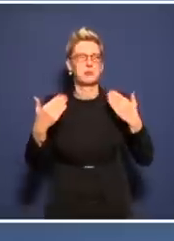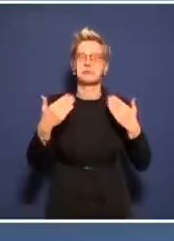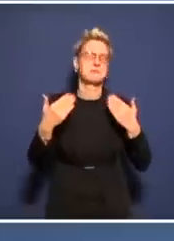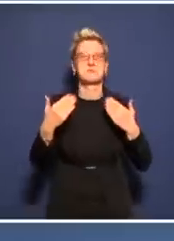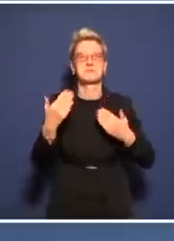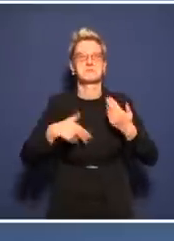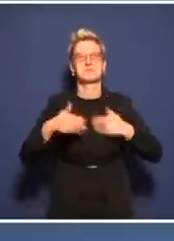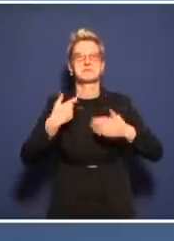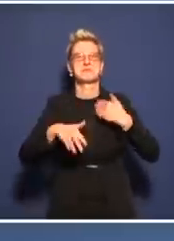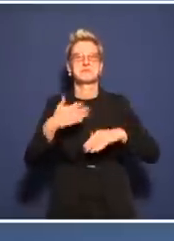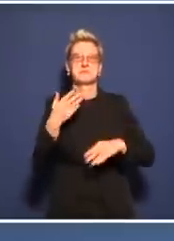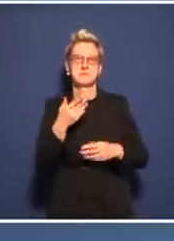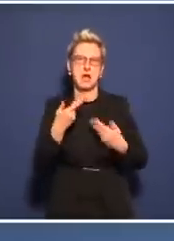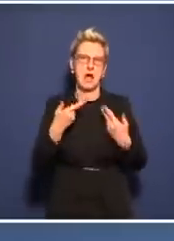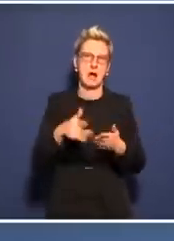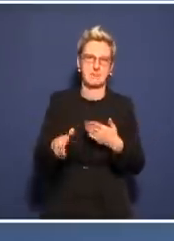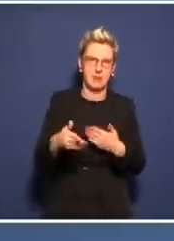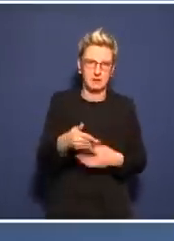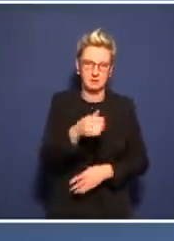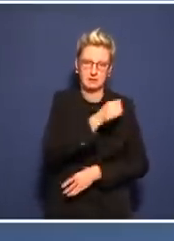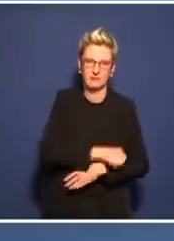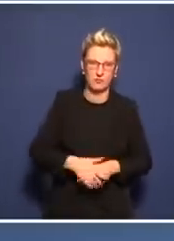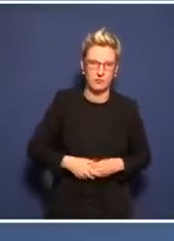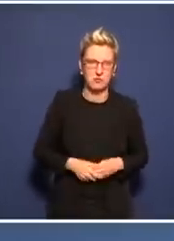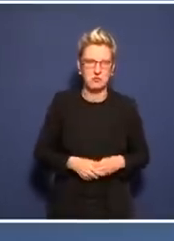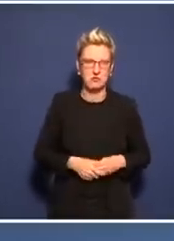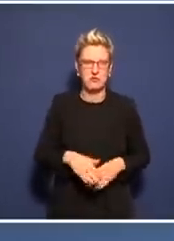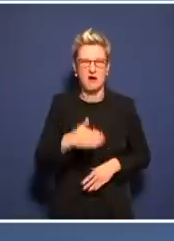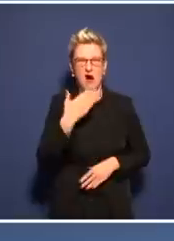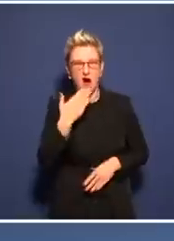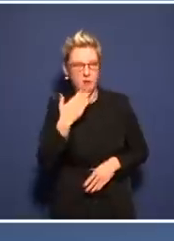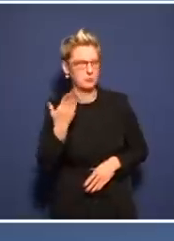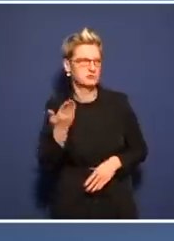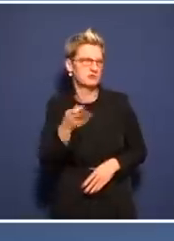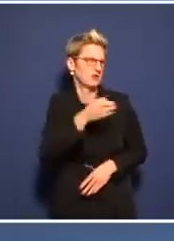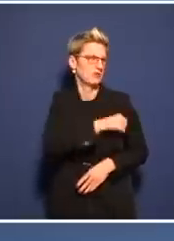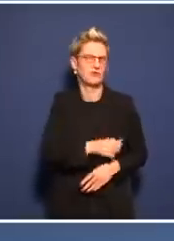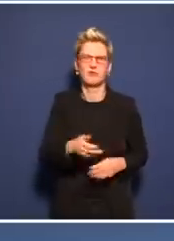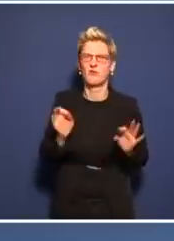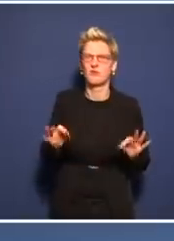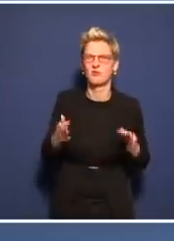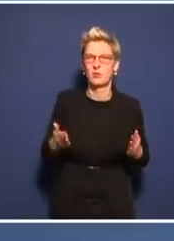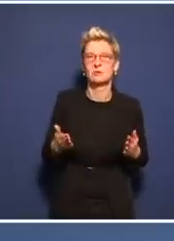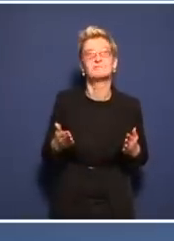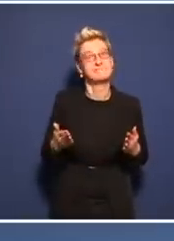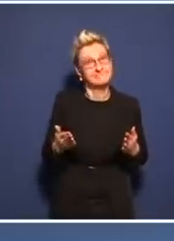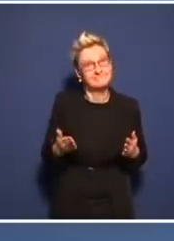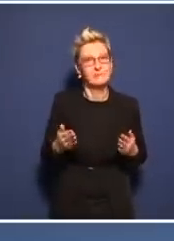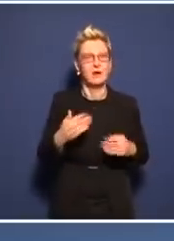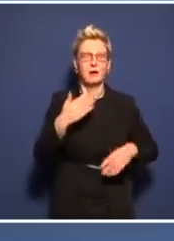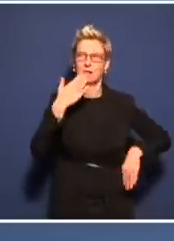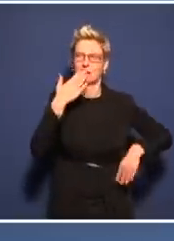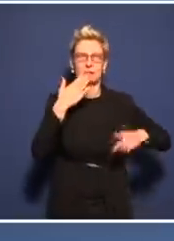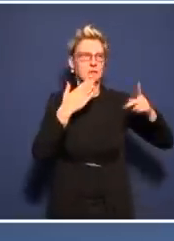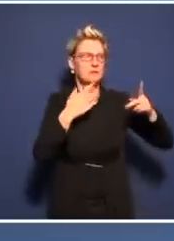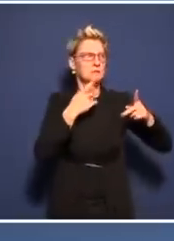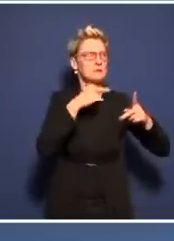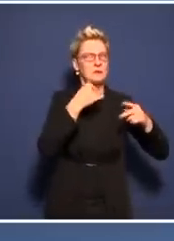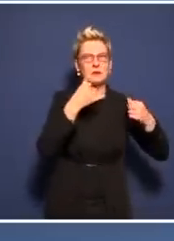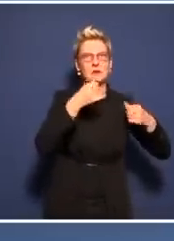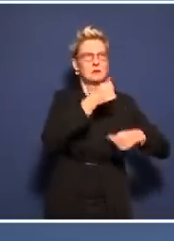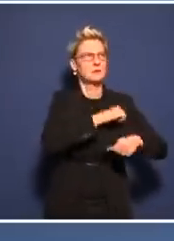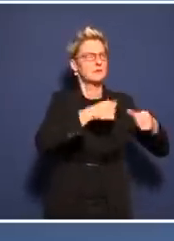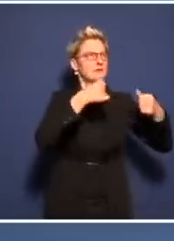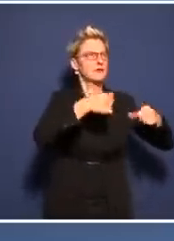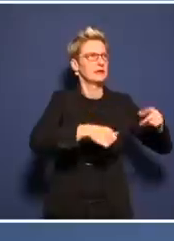viele Leute gedacht haben, naja, wenn das so ist, das ist alles total harmlos. Und andererseits sehe ich, da wird über Impfpflicht geredet. Dann komme ich in einen